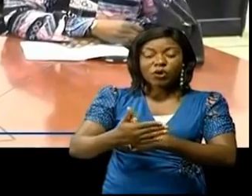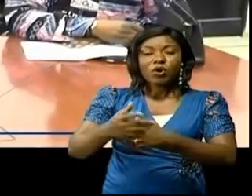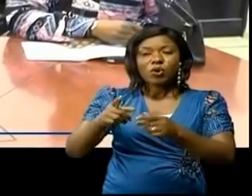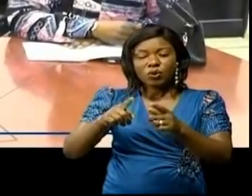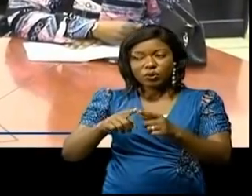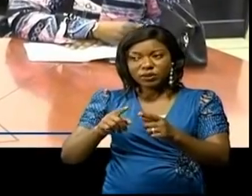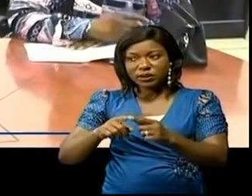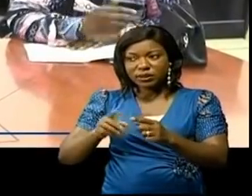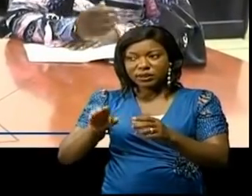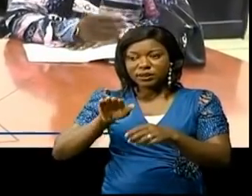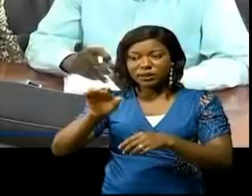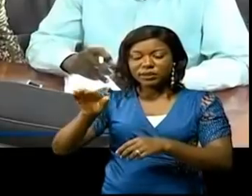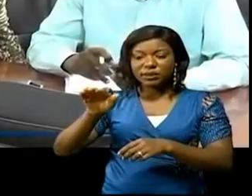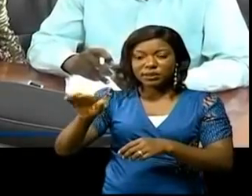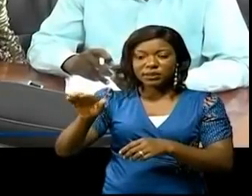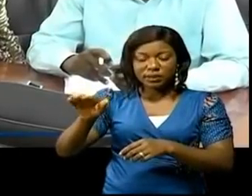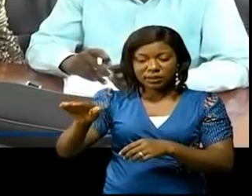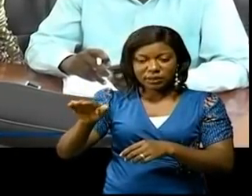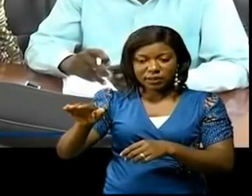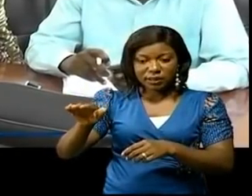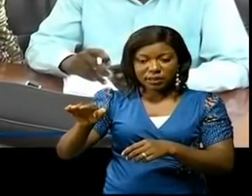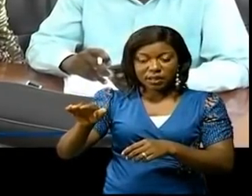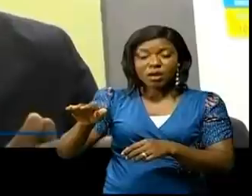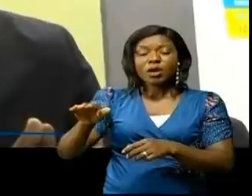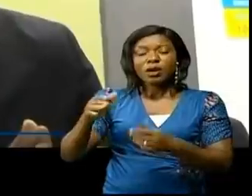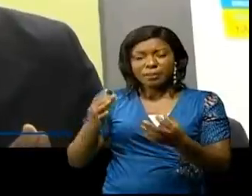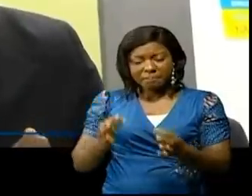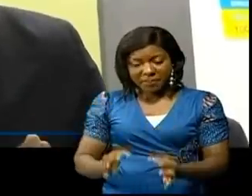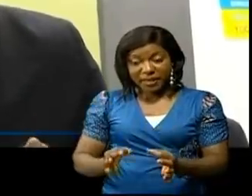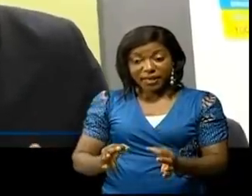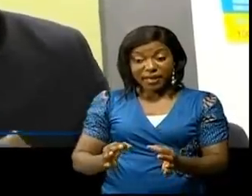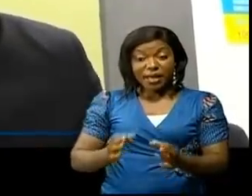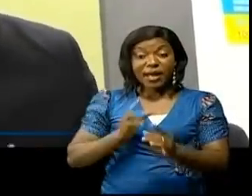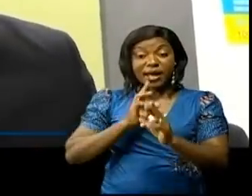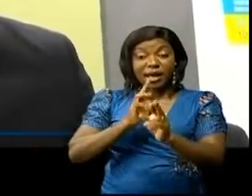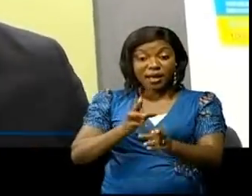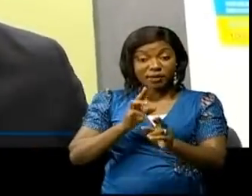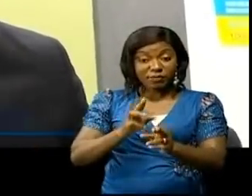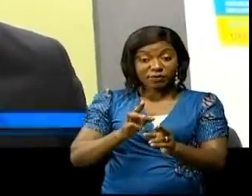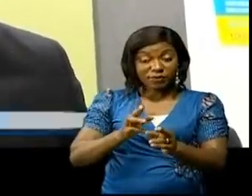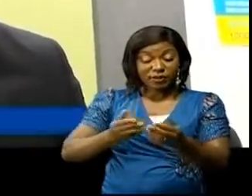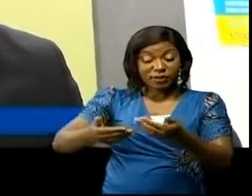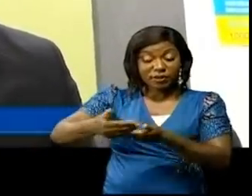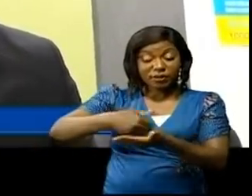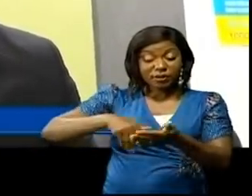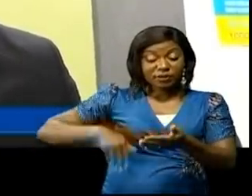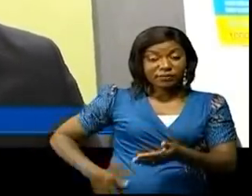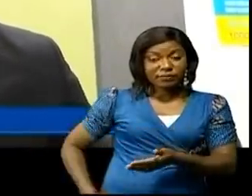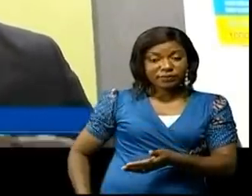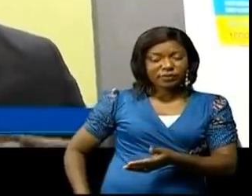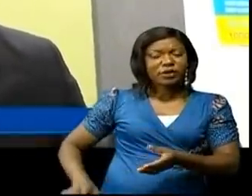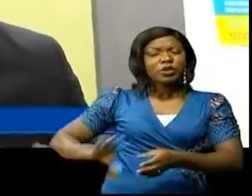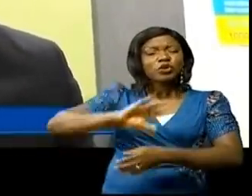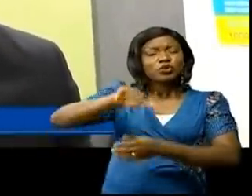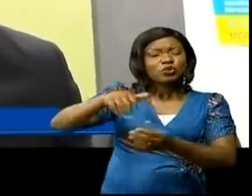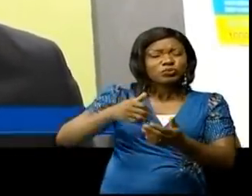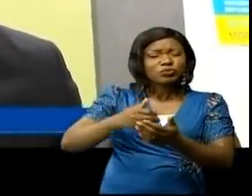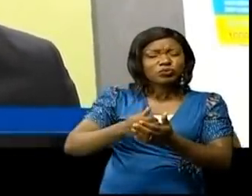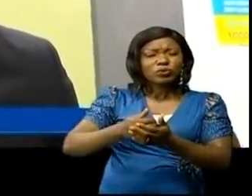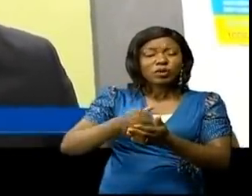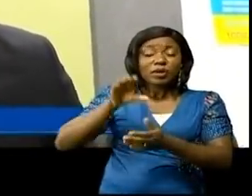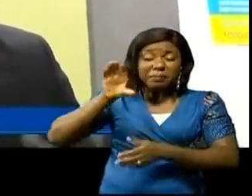programmes apportent un démenti. Mais en rapport avec le détournement, tout est décentralisé et tout est